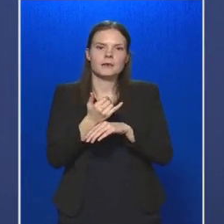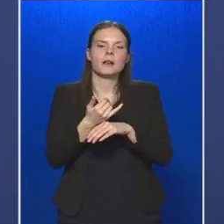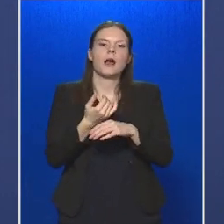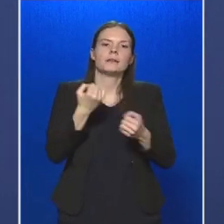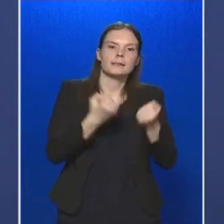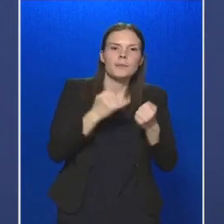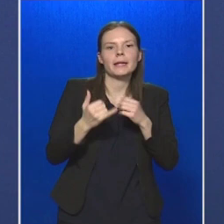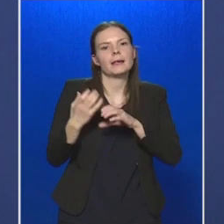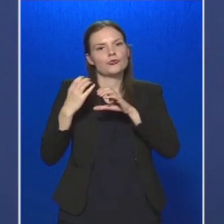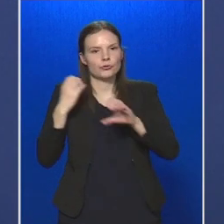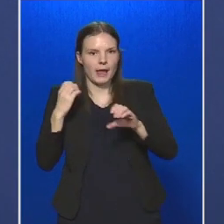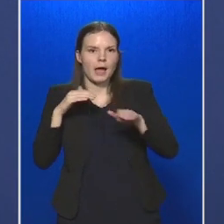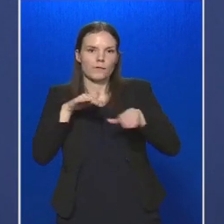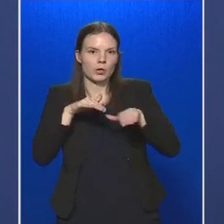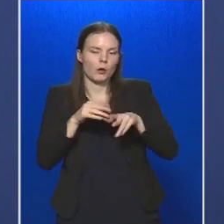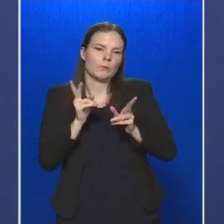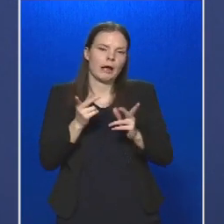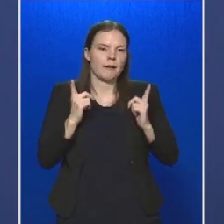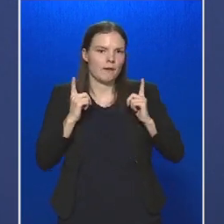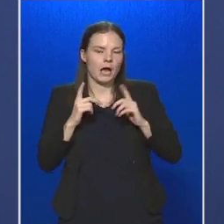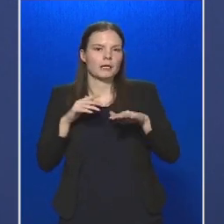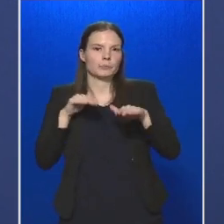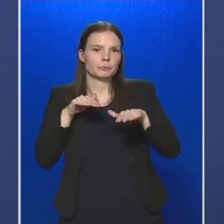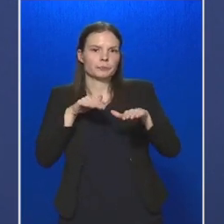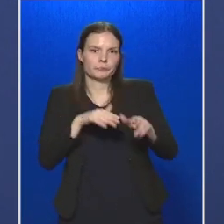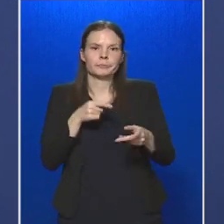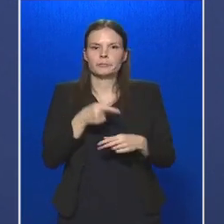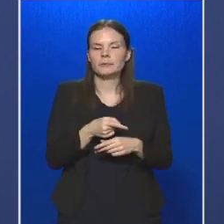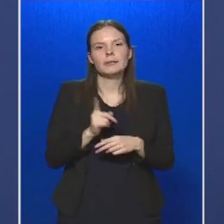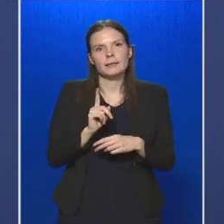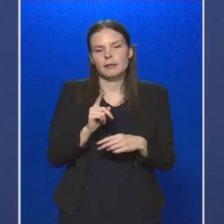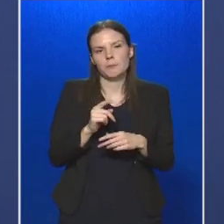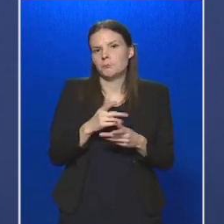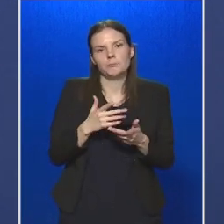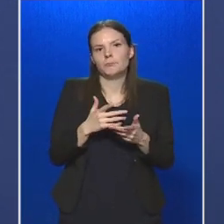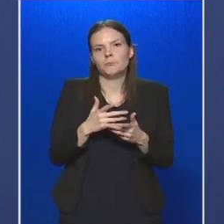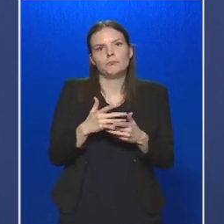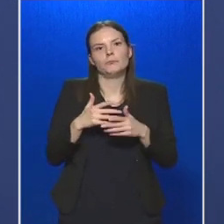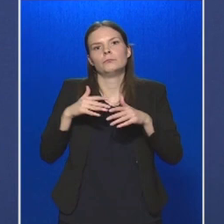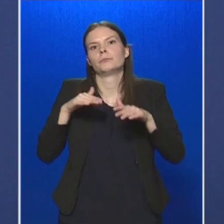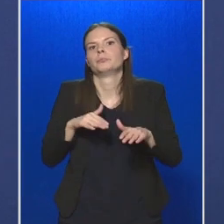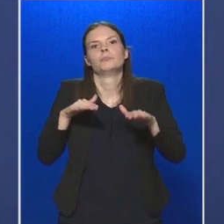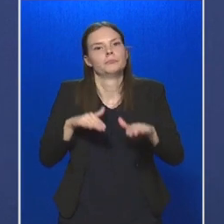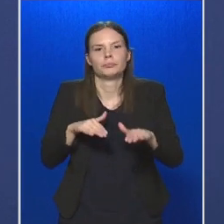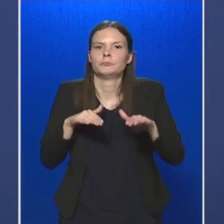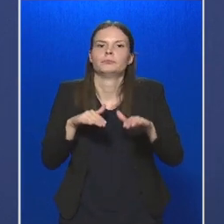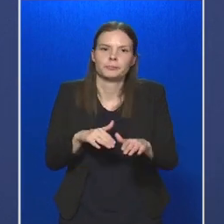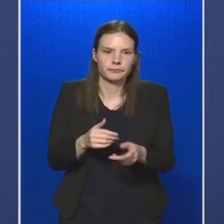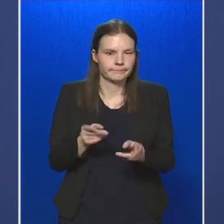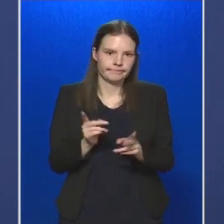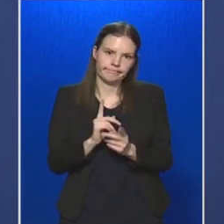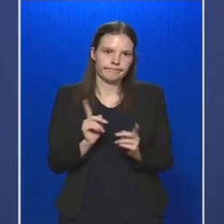teherforgalomban van kisebb várakozás, ez azonban nem haladja meg a szokásos, megszokott